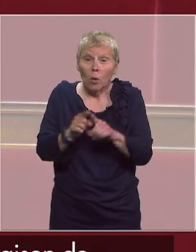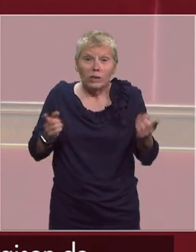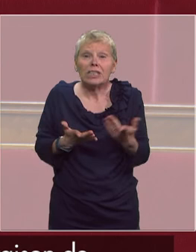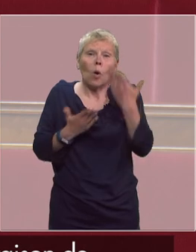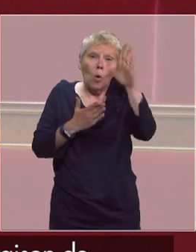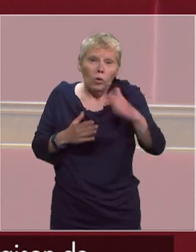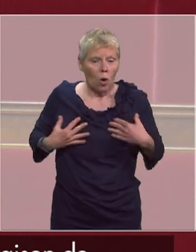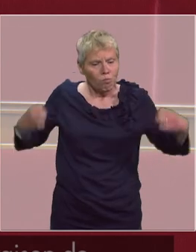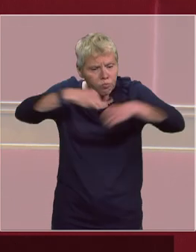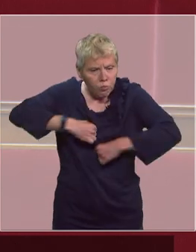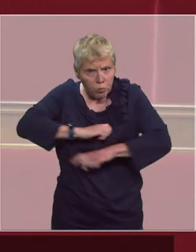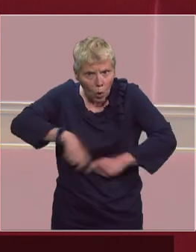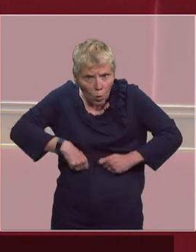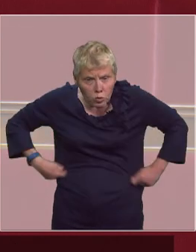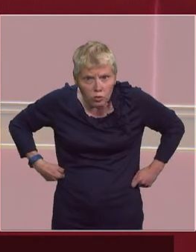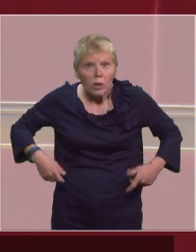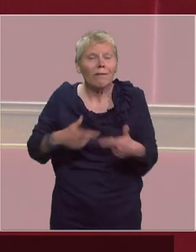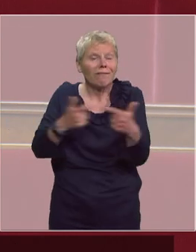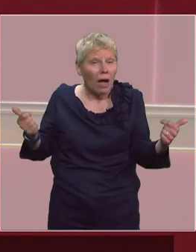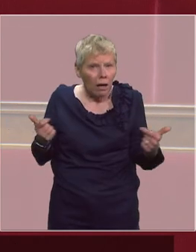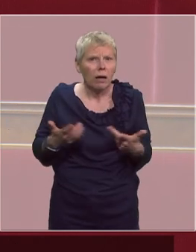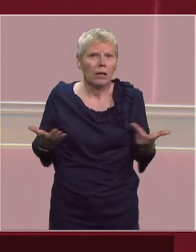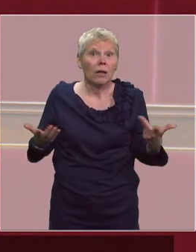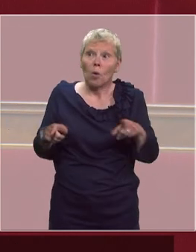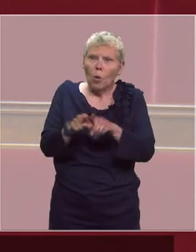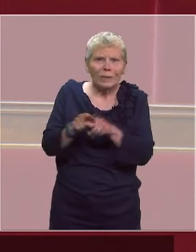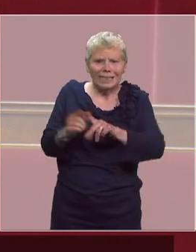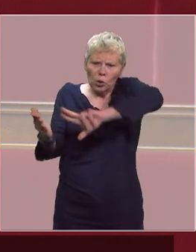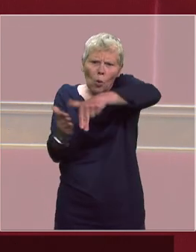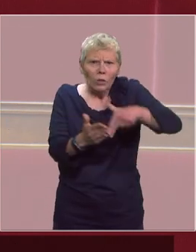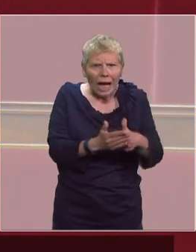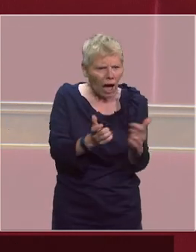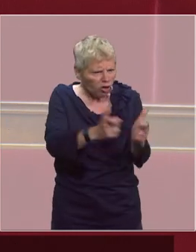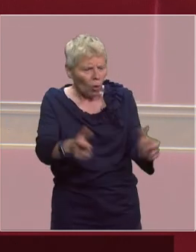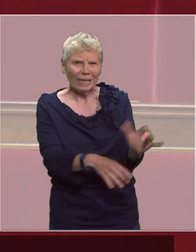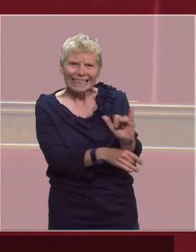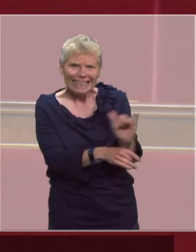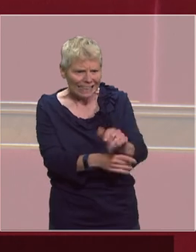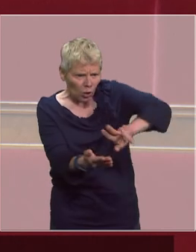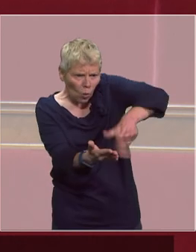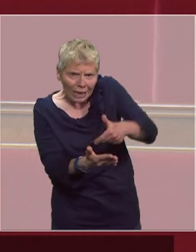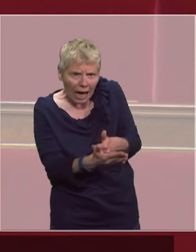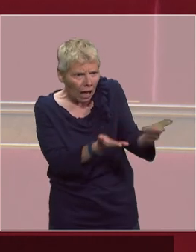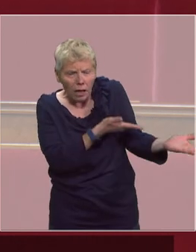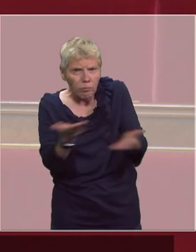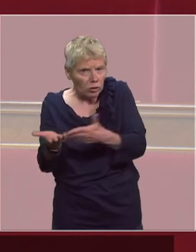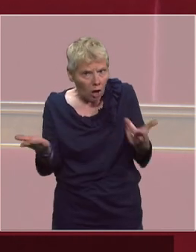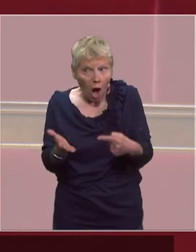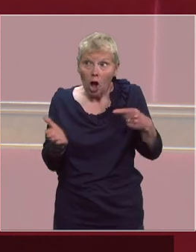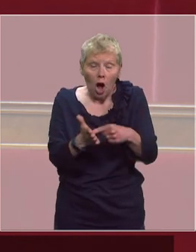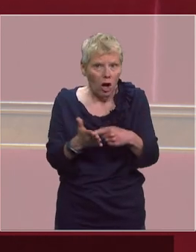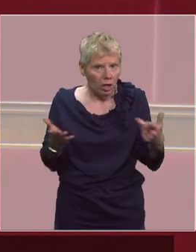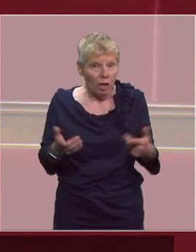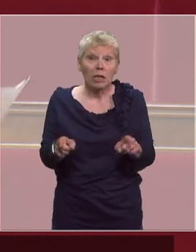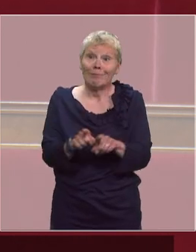nécessaires comme les blouses ? Quel marché avez-vous conclu de manière certaine auprès de quelle entreprise et pour quel délai ? Depuis en plus, on sait que les